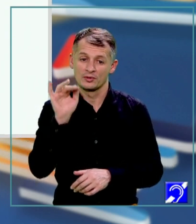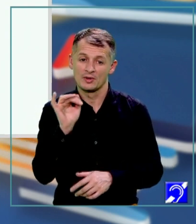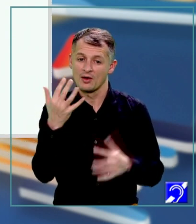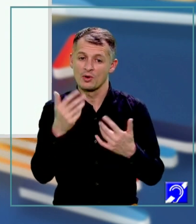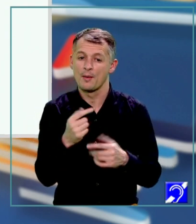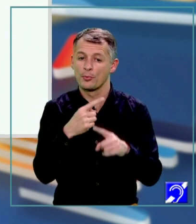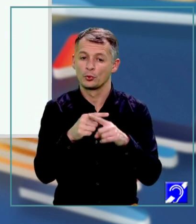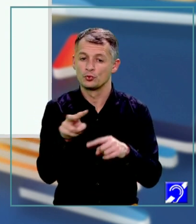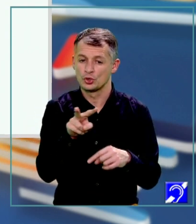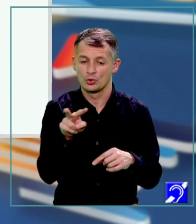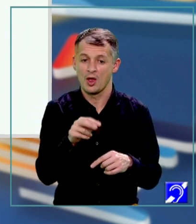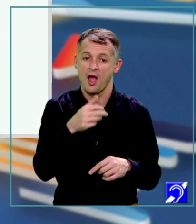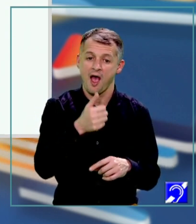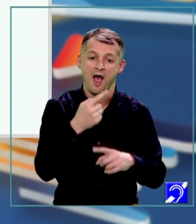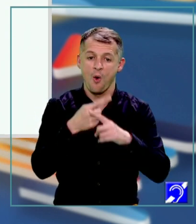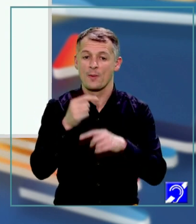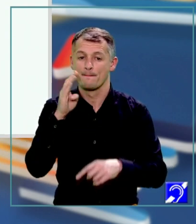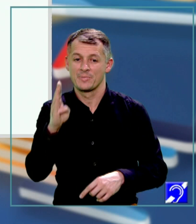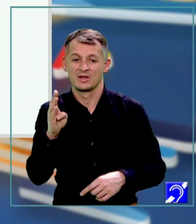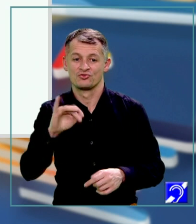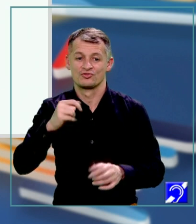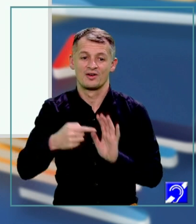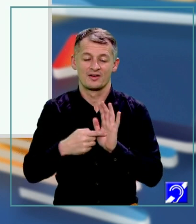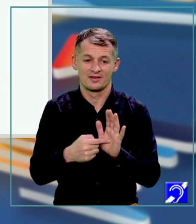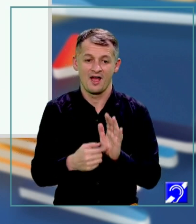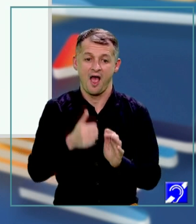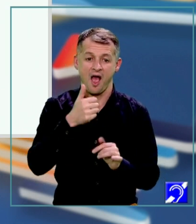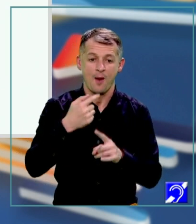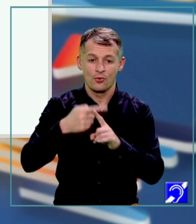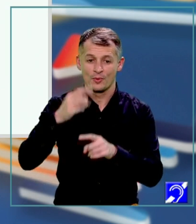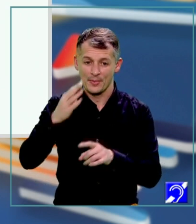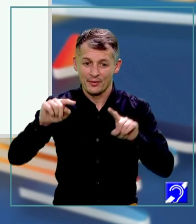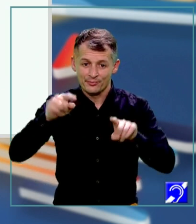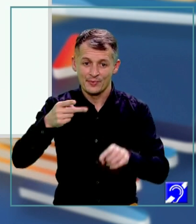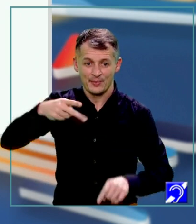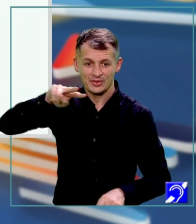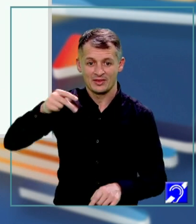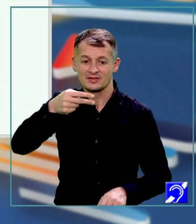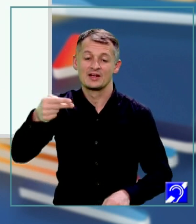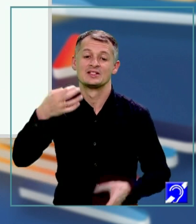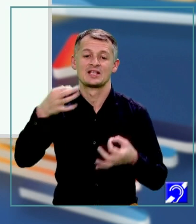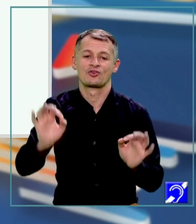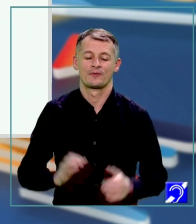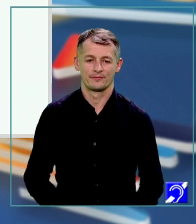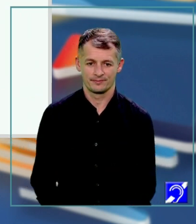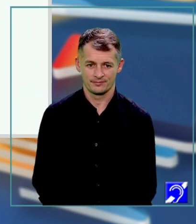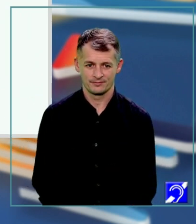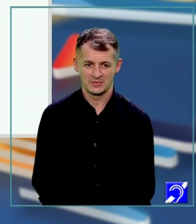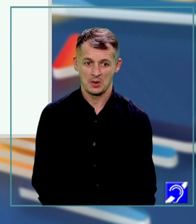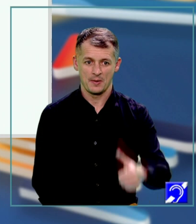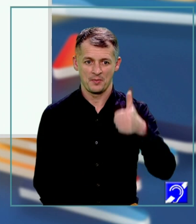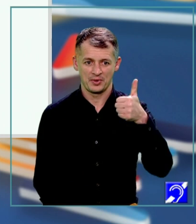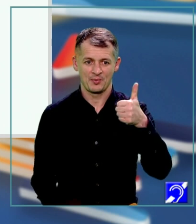numerelor, adică A or B și să arătăm că A plus B la pătrat este egal cu 10. Prima